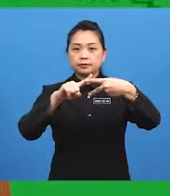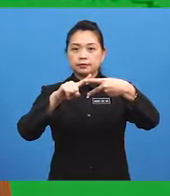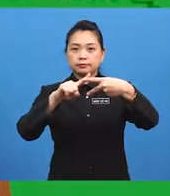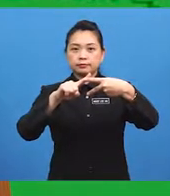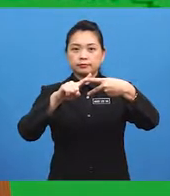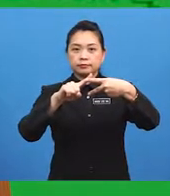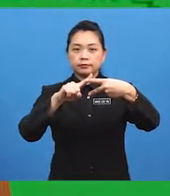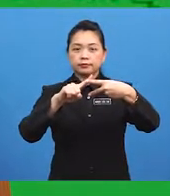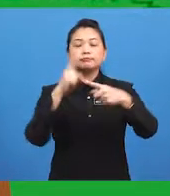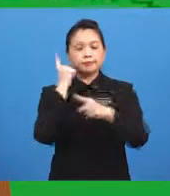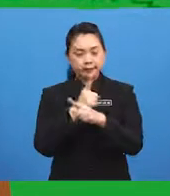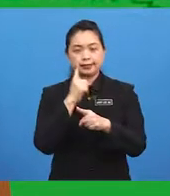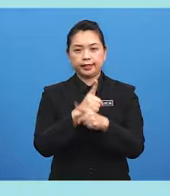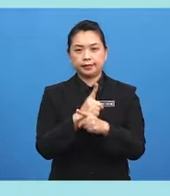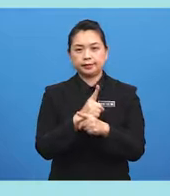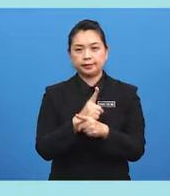Correct!